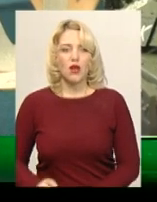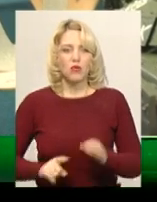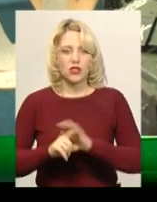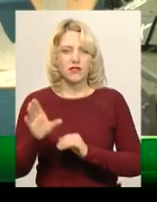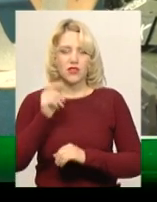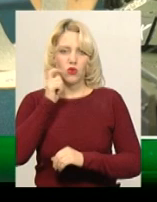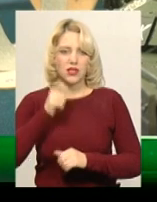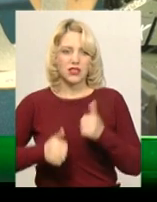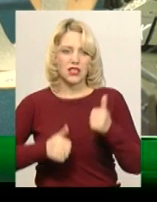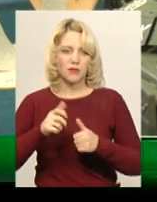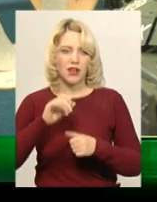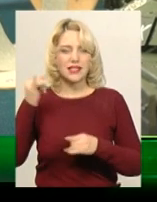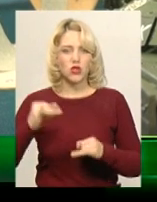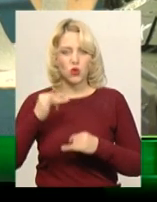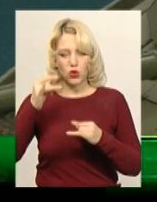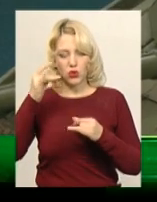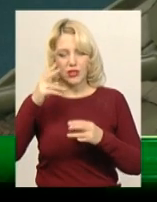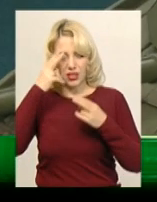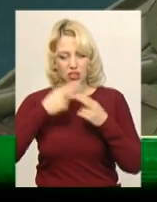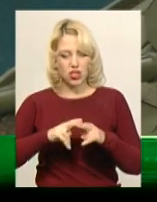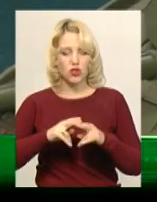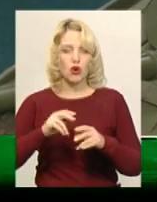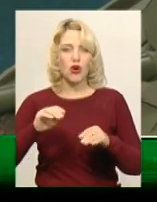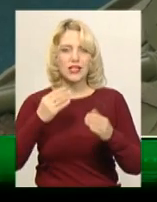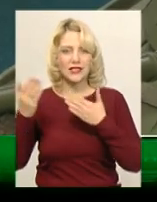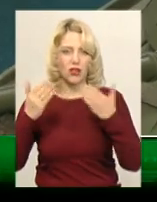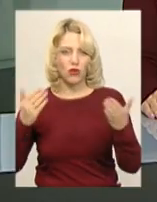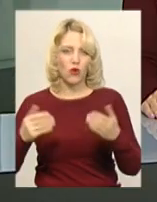всеукраїнські змагання з історико-технічного стендового моделювання.